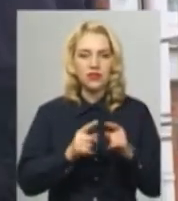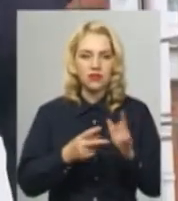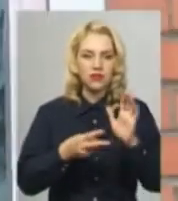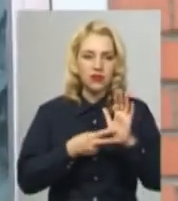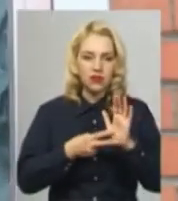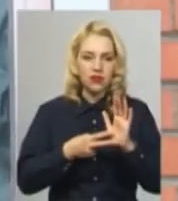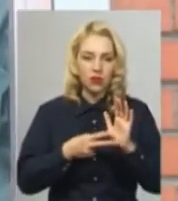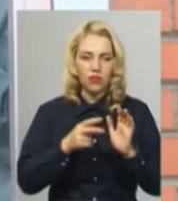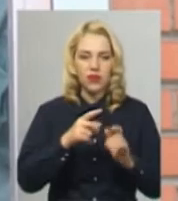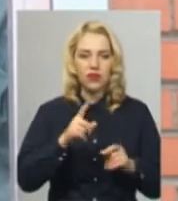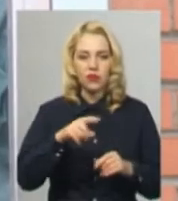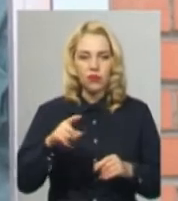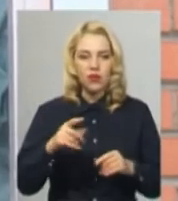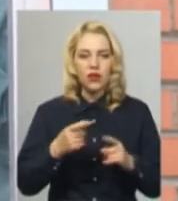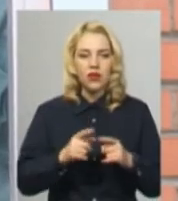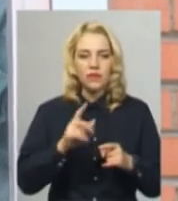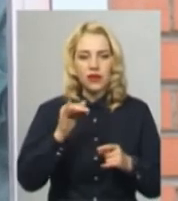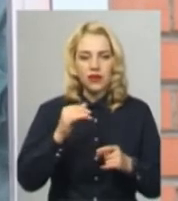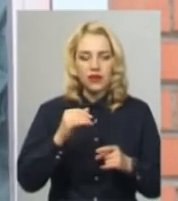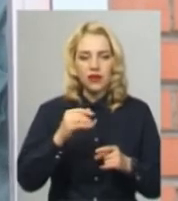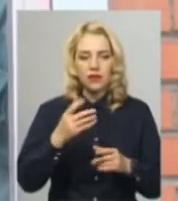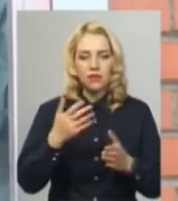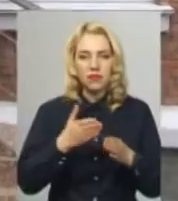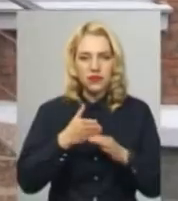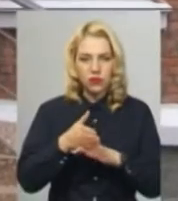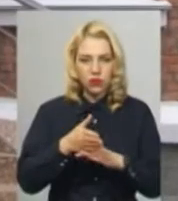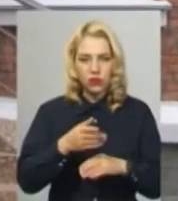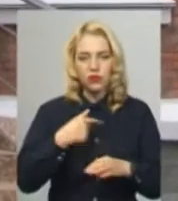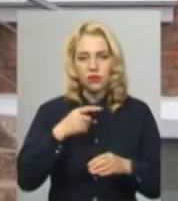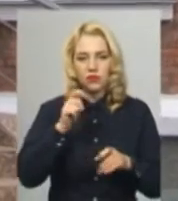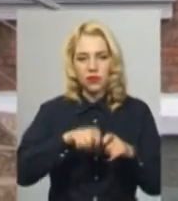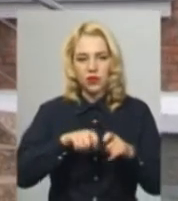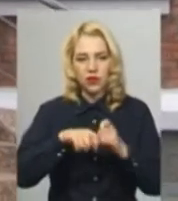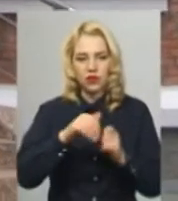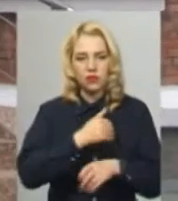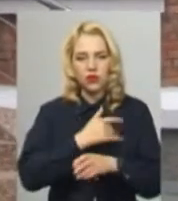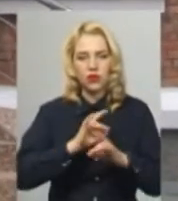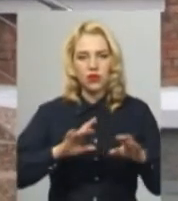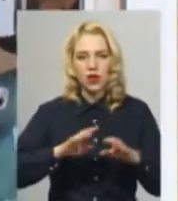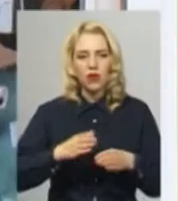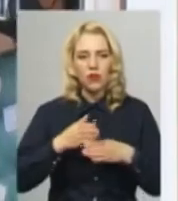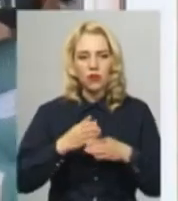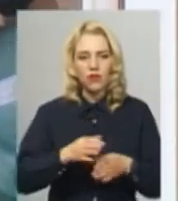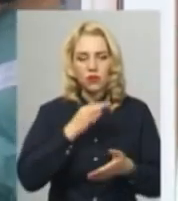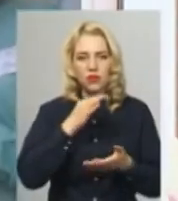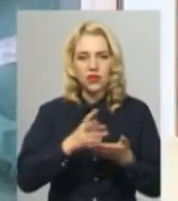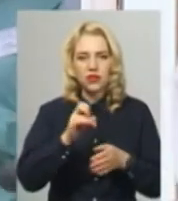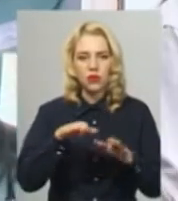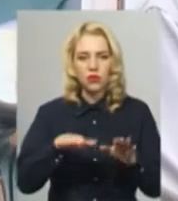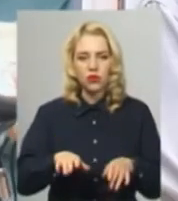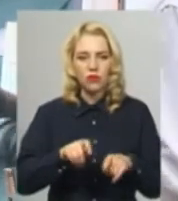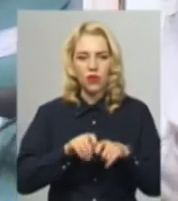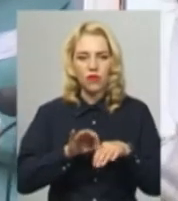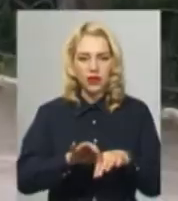обласному центрі. Перед тим, як зайти, учасник вимірює температуру тіла, розповідає помічник відповідального за пункт проведення